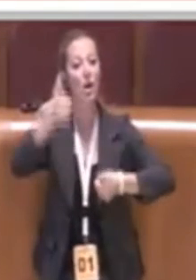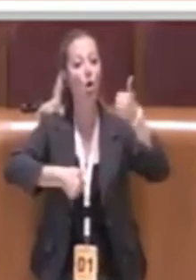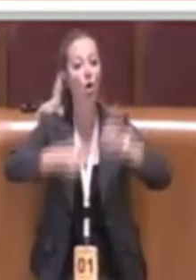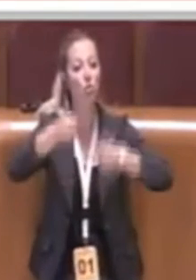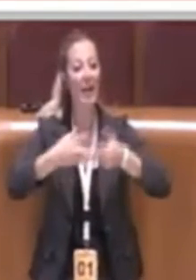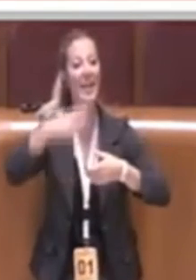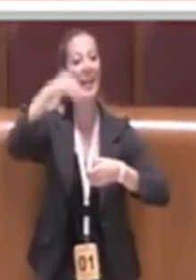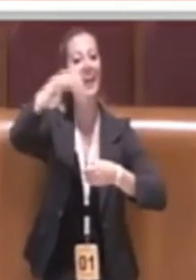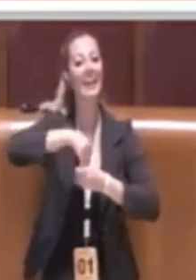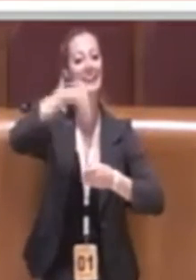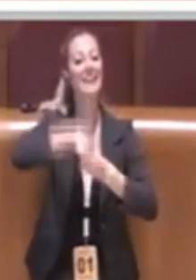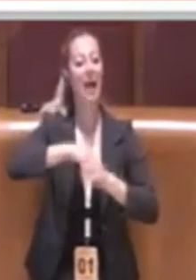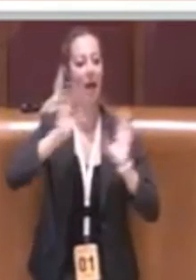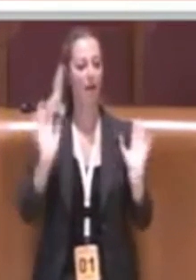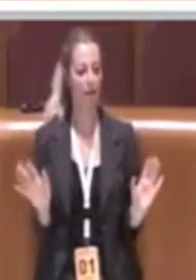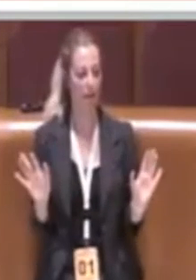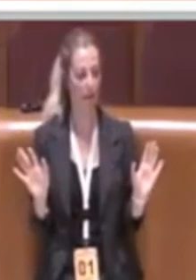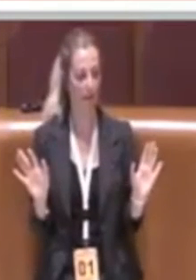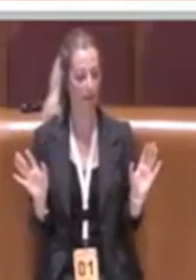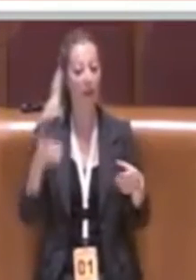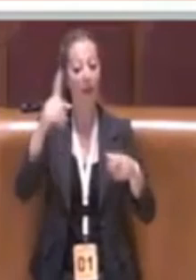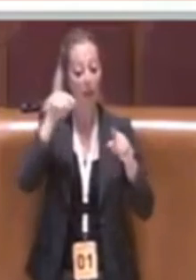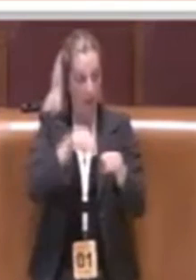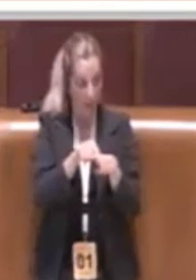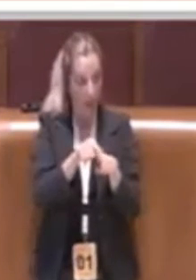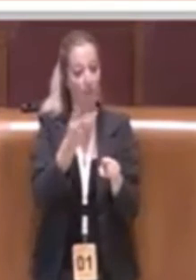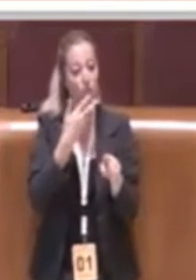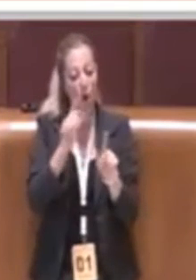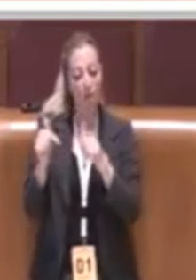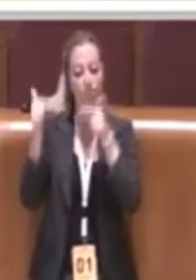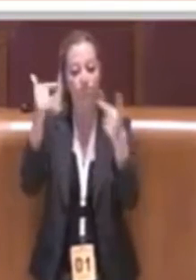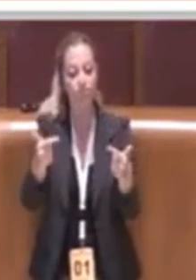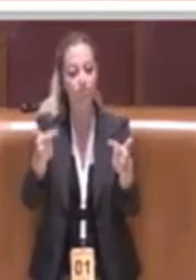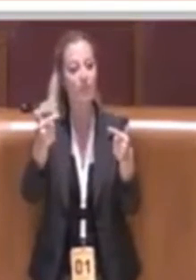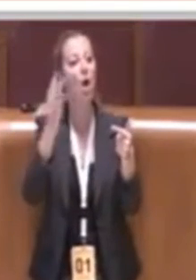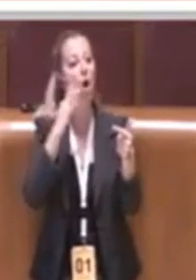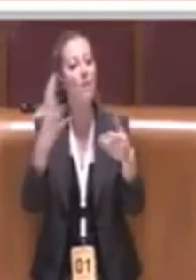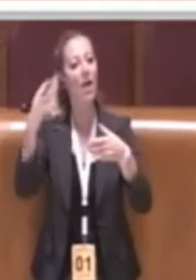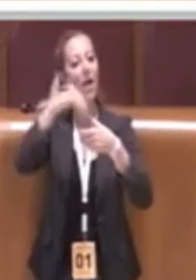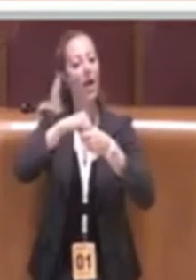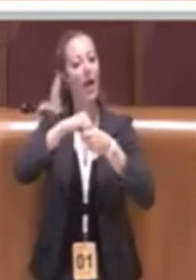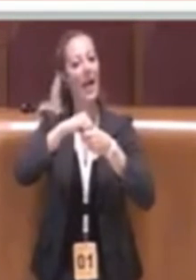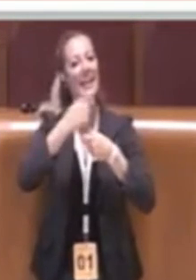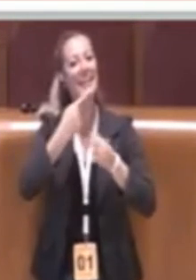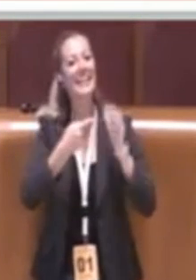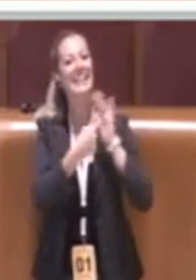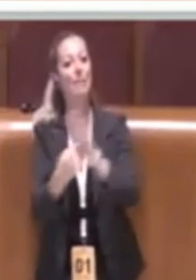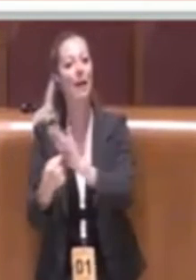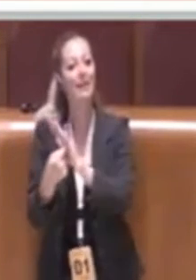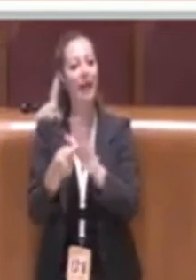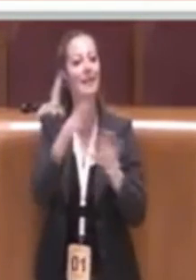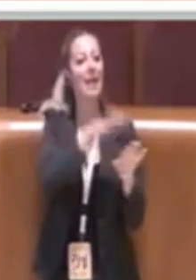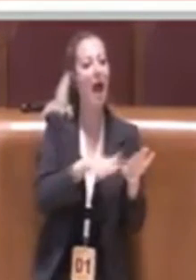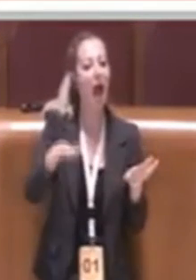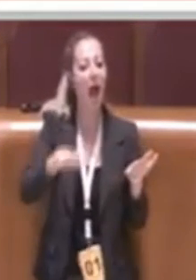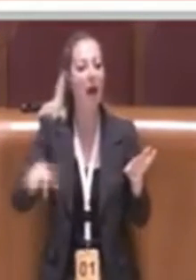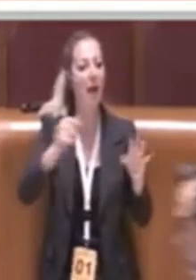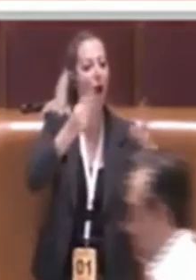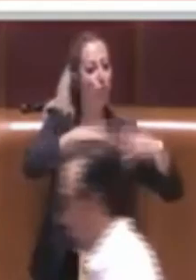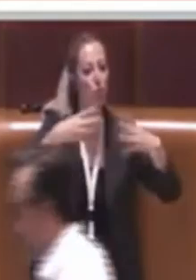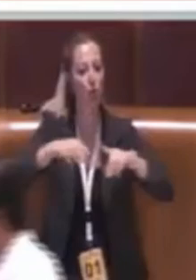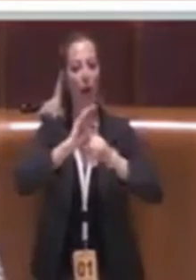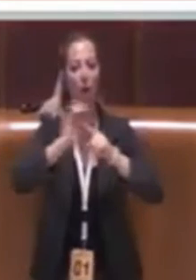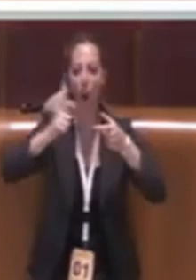interni destinati a consentire l'inquadramento di dipendenti in aree funzionali o categorie più